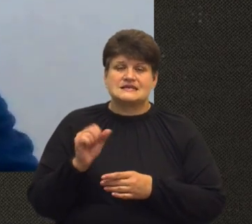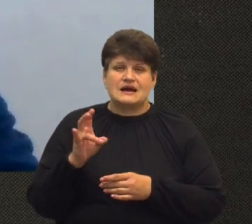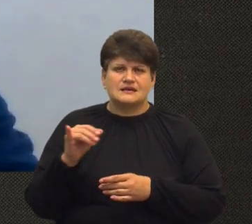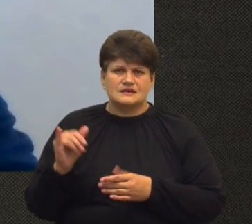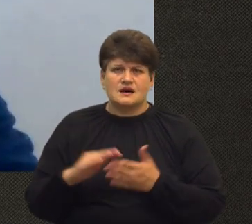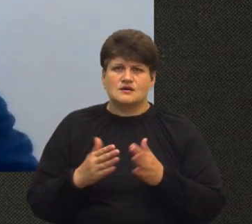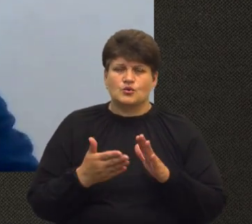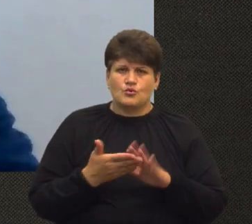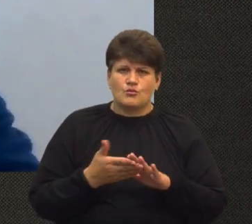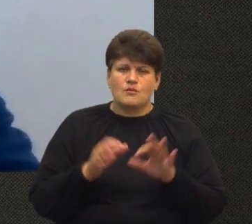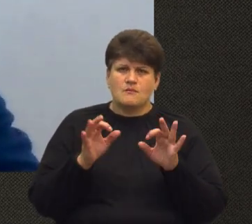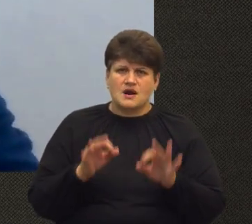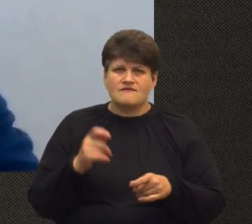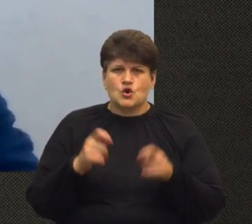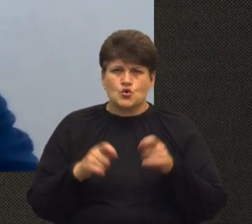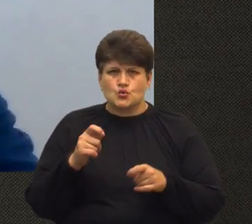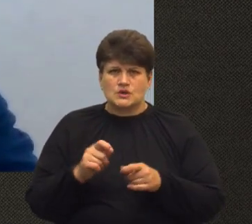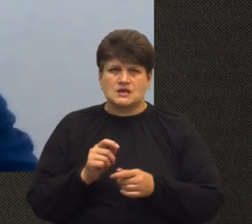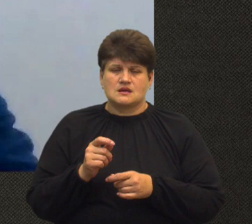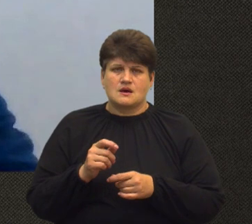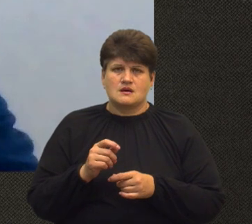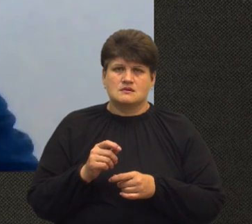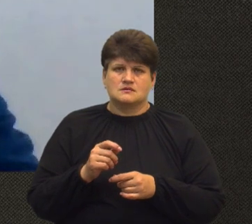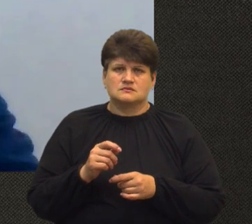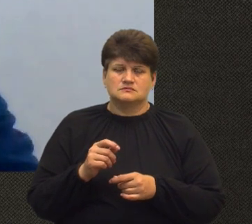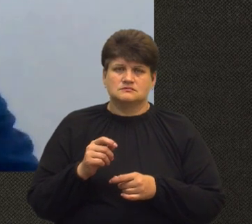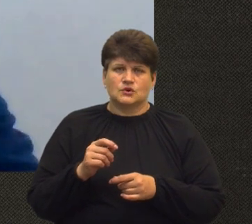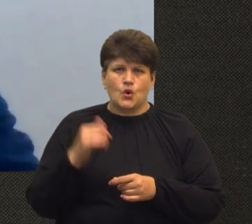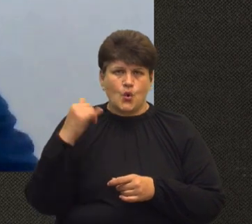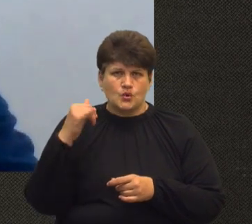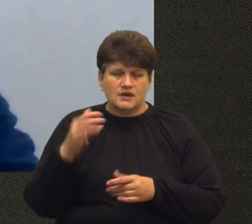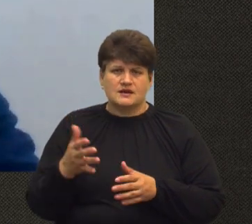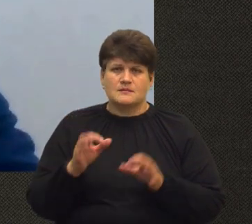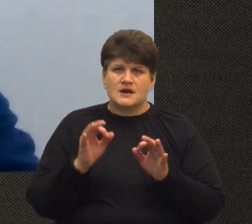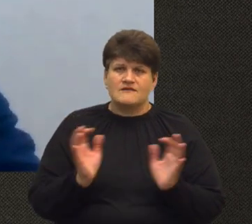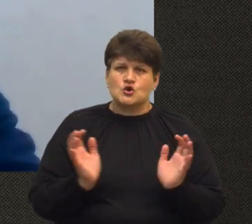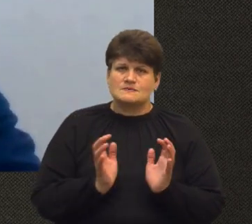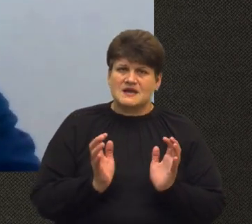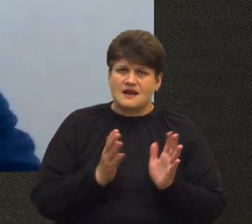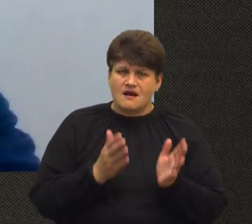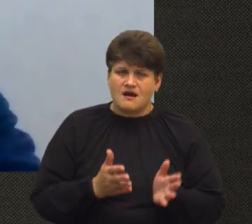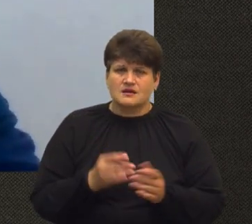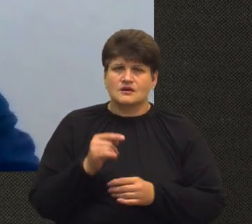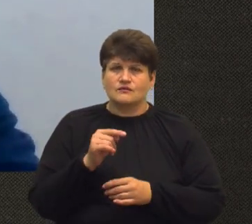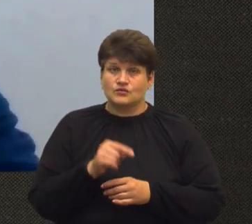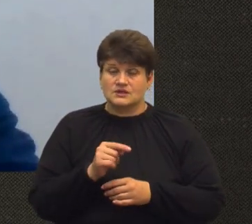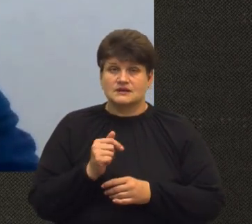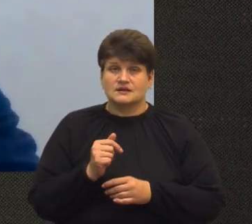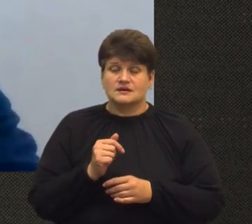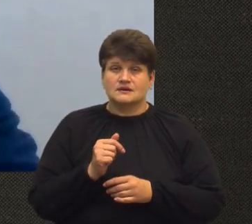відповідного правильного доїння молока корів, правильного зберігання, вони все ж таки